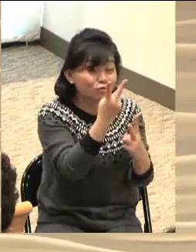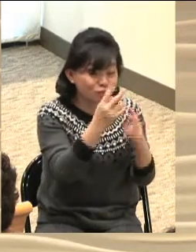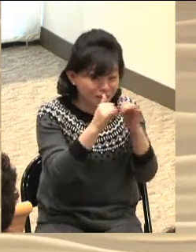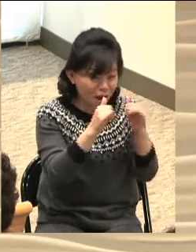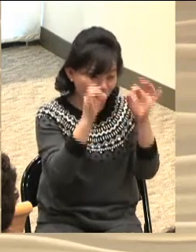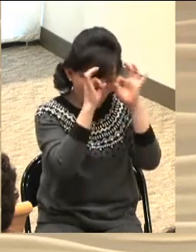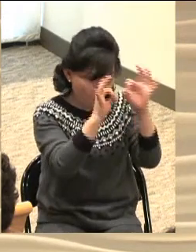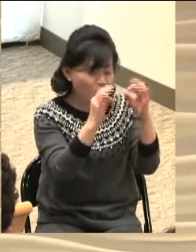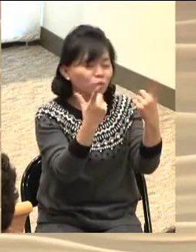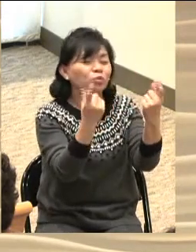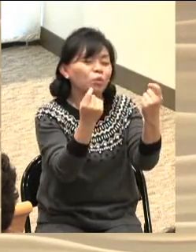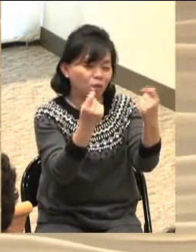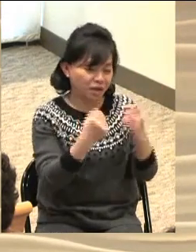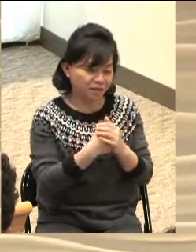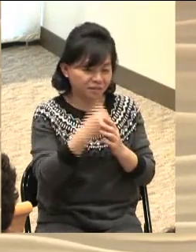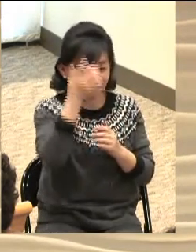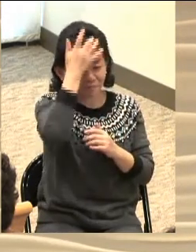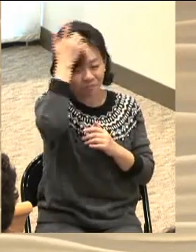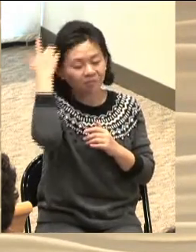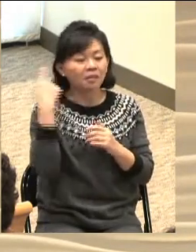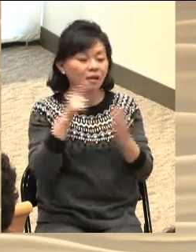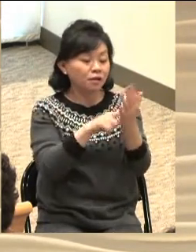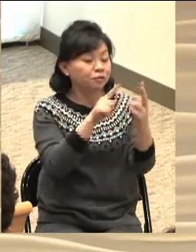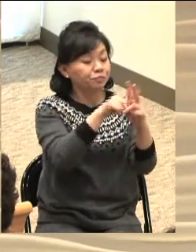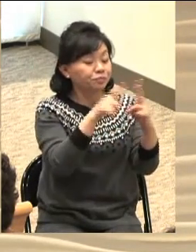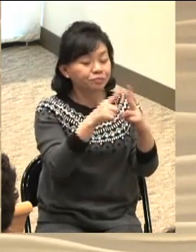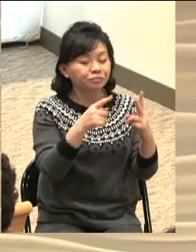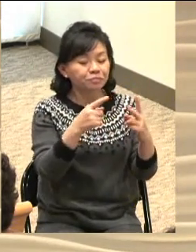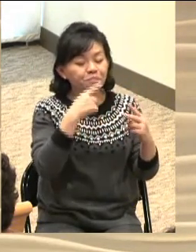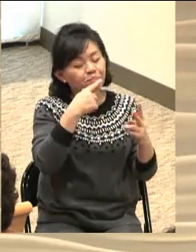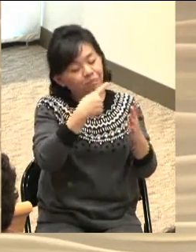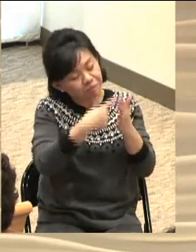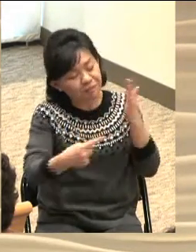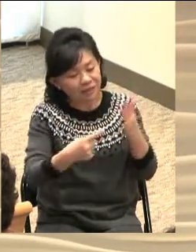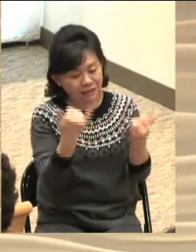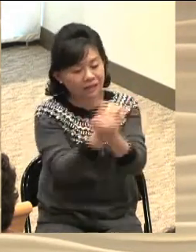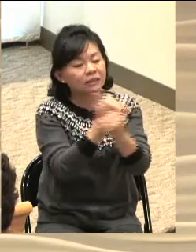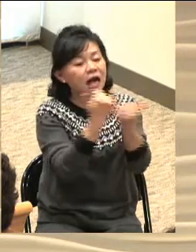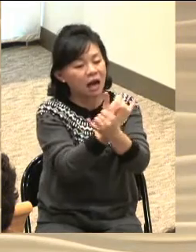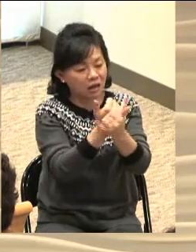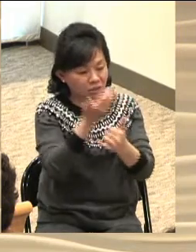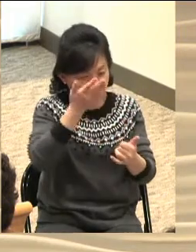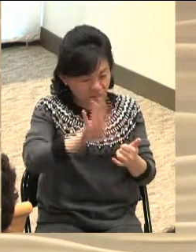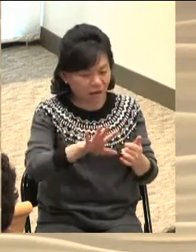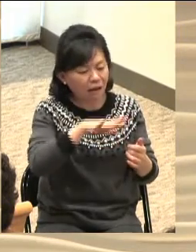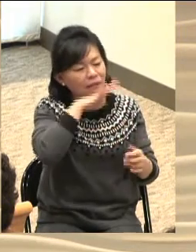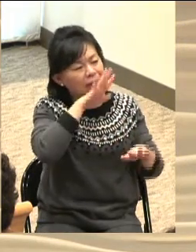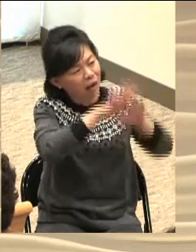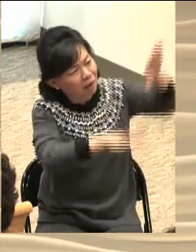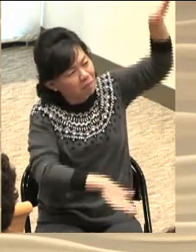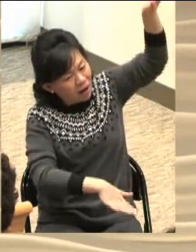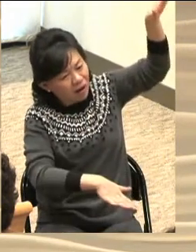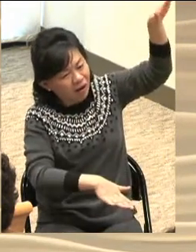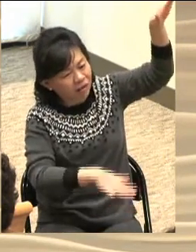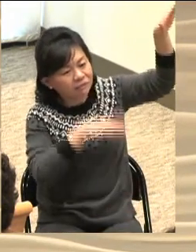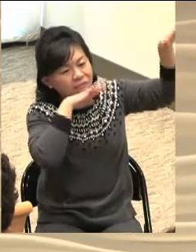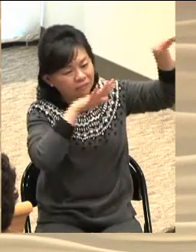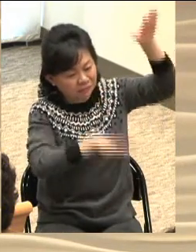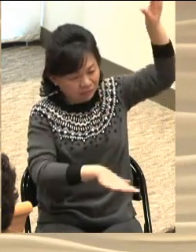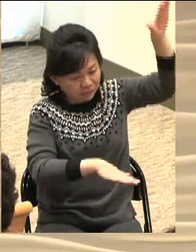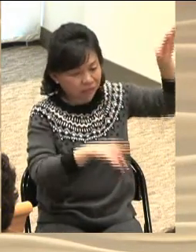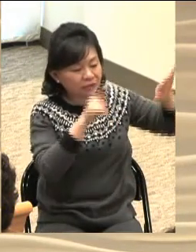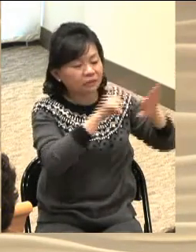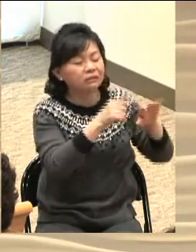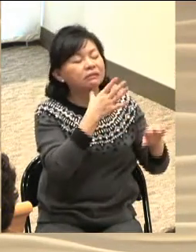그 두 여인은 친족이지만 나이 차이도 많이 나고 다른 특별한 공통된